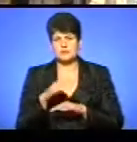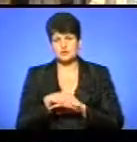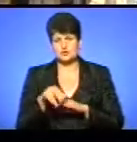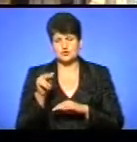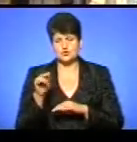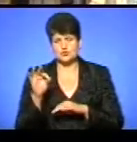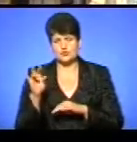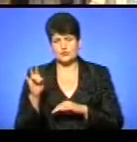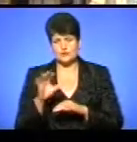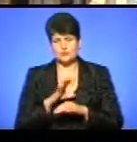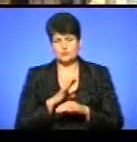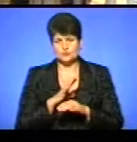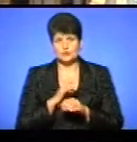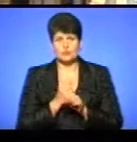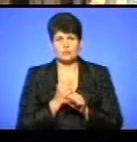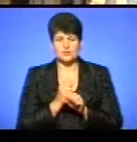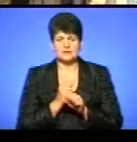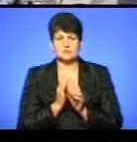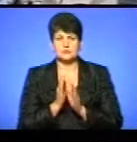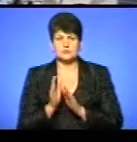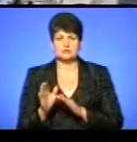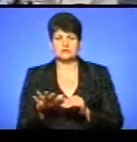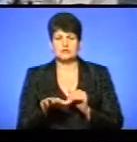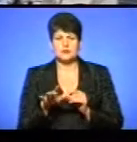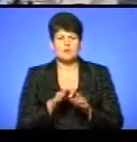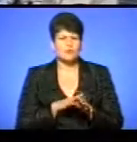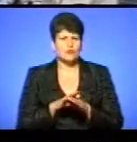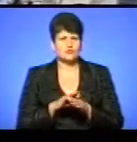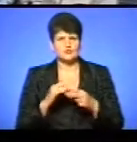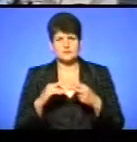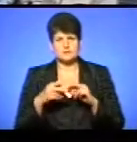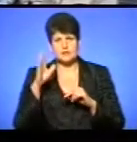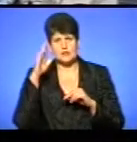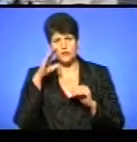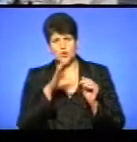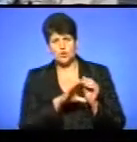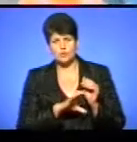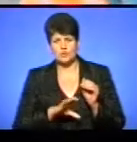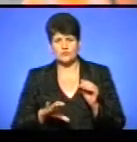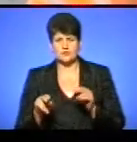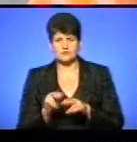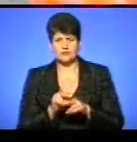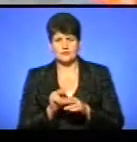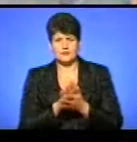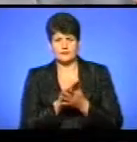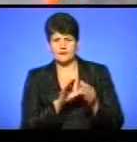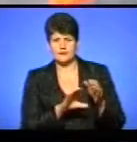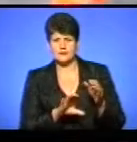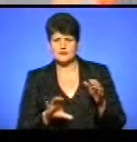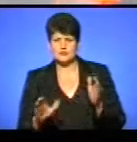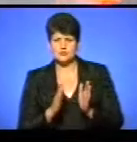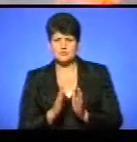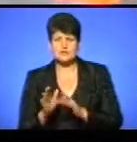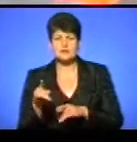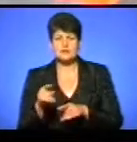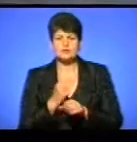тривали роботи з благоустрою території. Там повністю замінили водопровід, відремонтували каналізаційну систему. Під час реконструкції